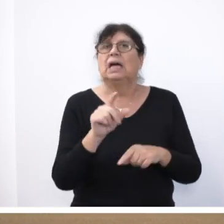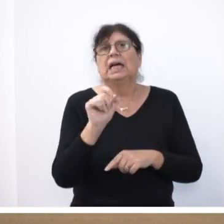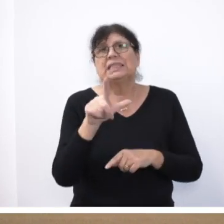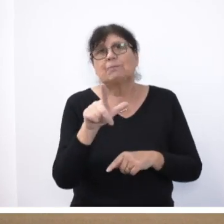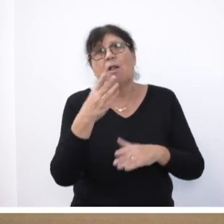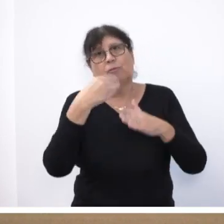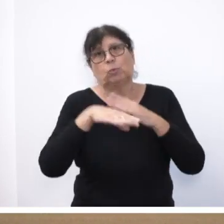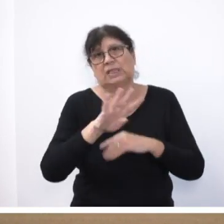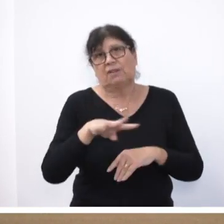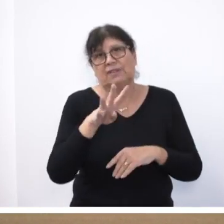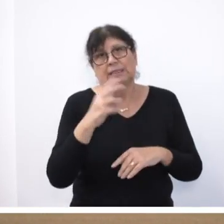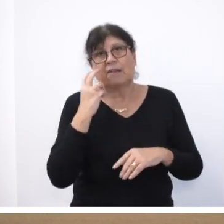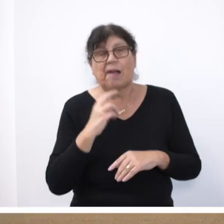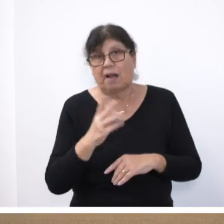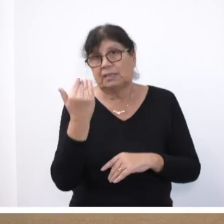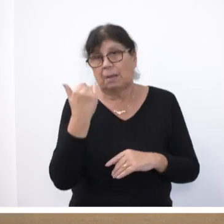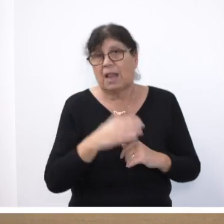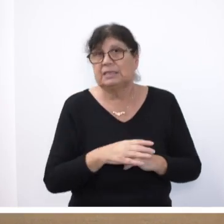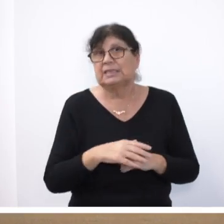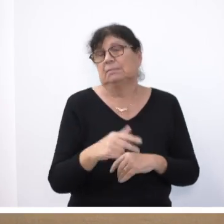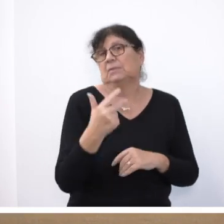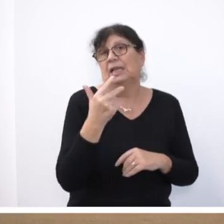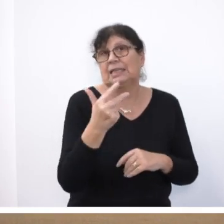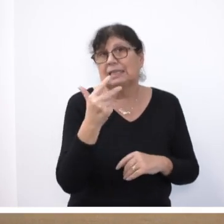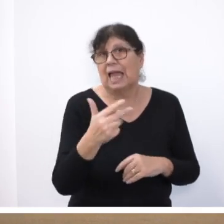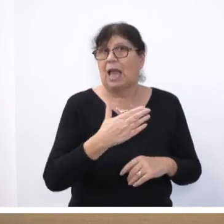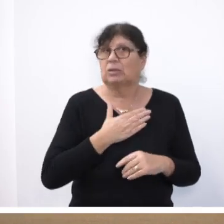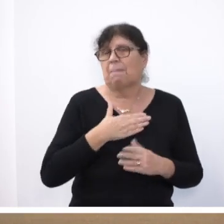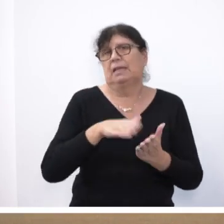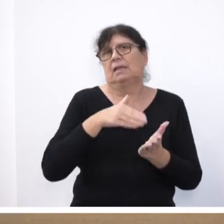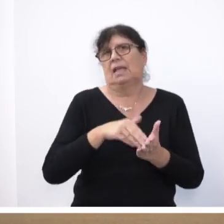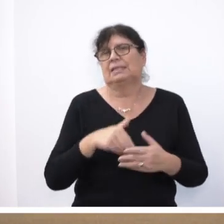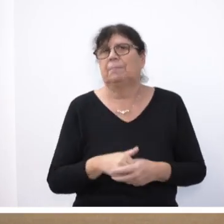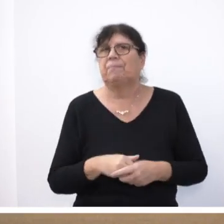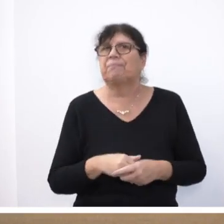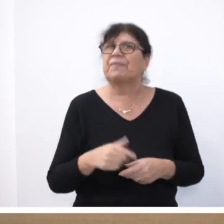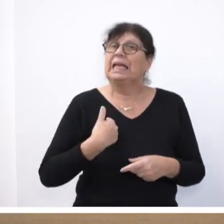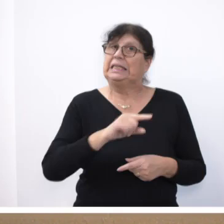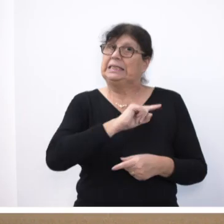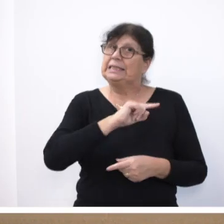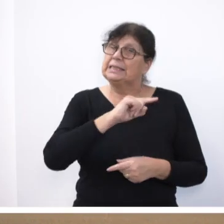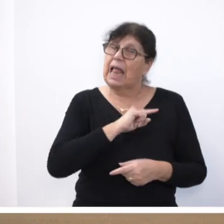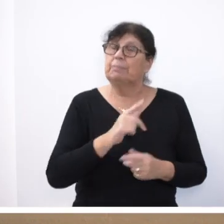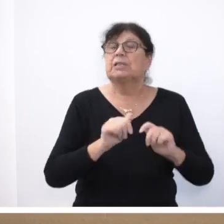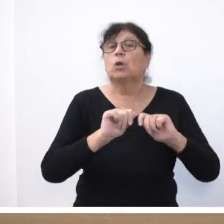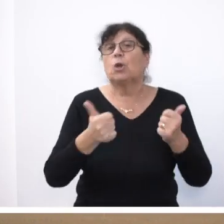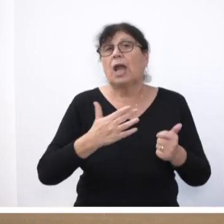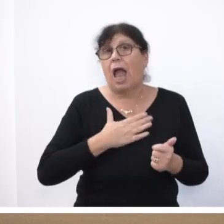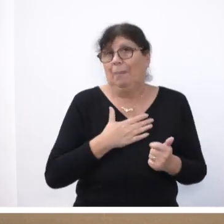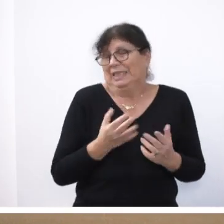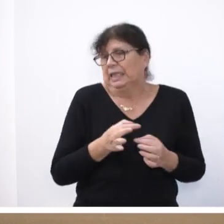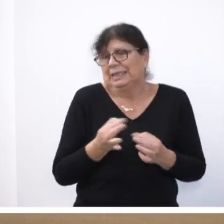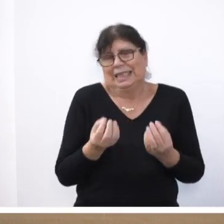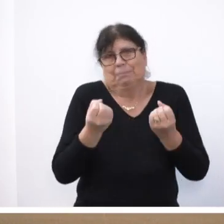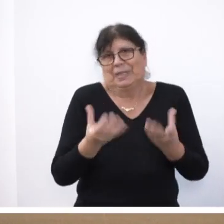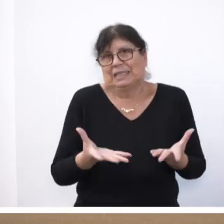unter 14 Jahren und davon drei aus meiner Klasse. Ich selber habe das große Glück gehabt, dass mir nichts passiert ist.